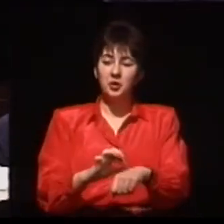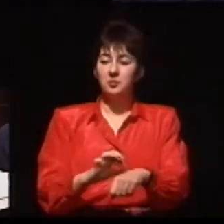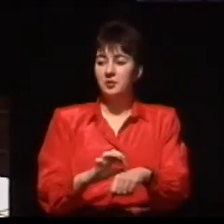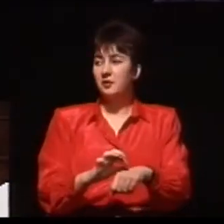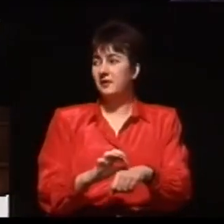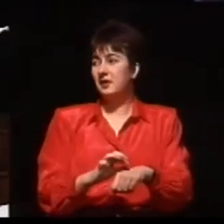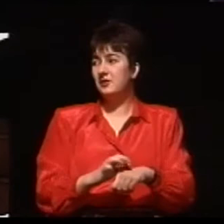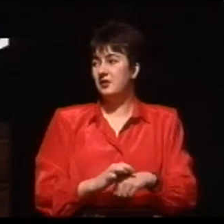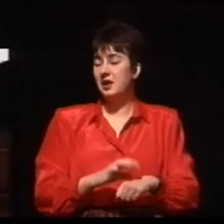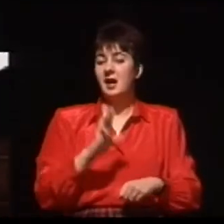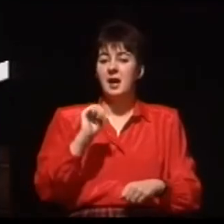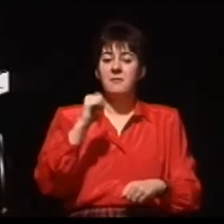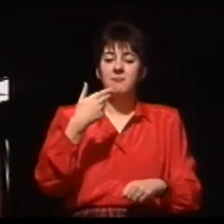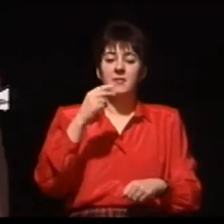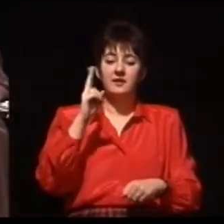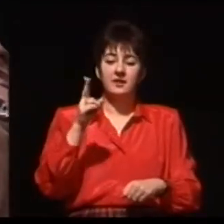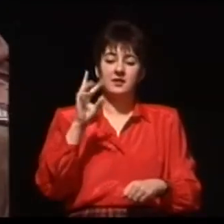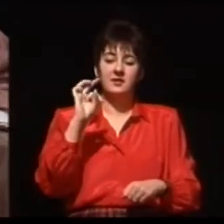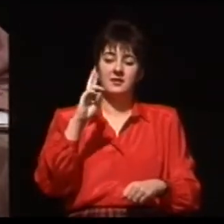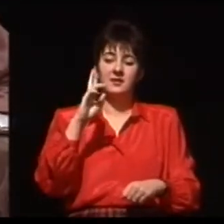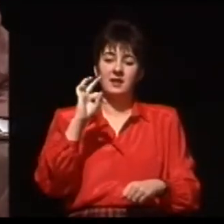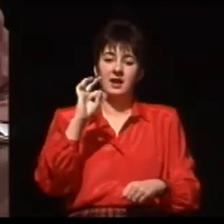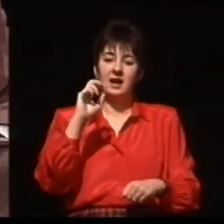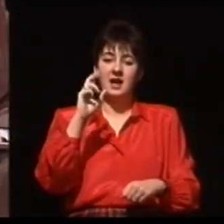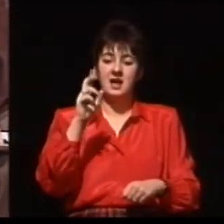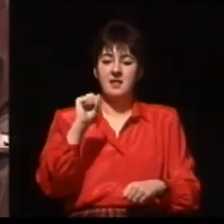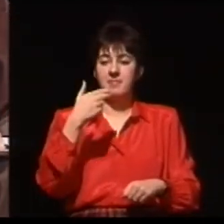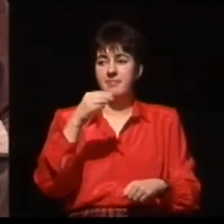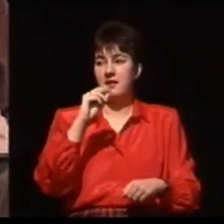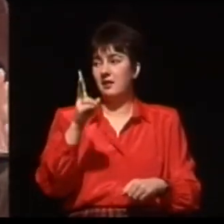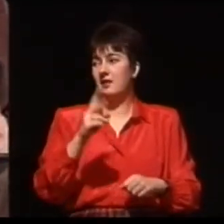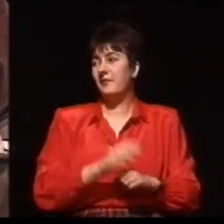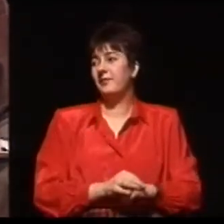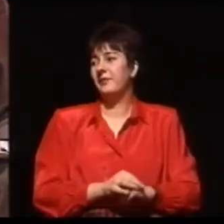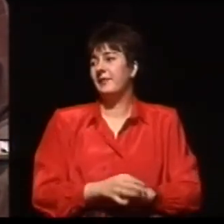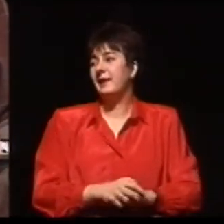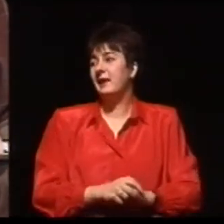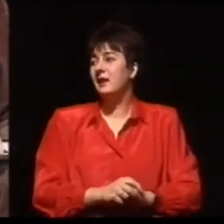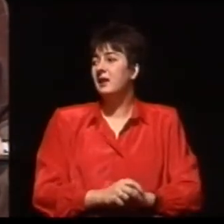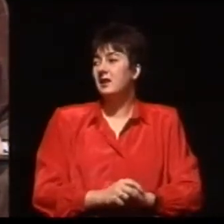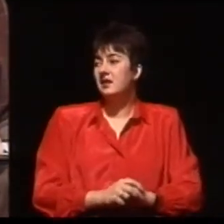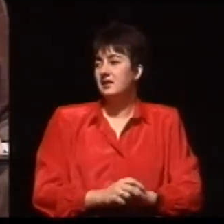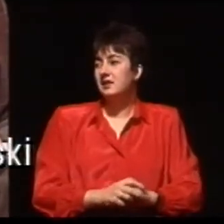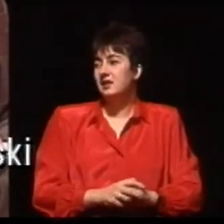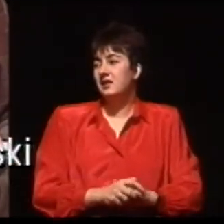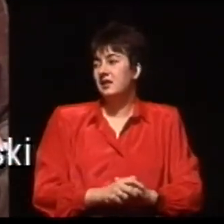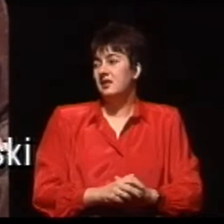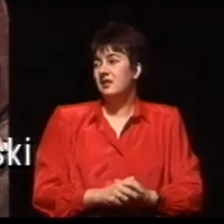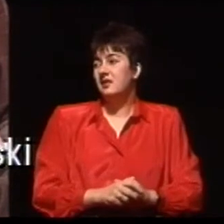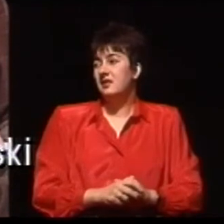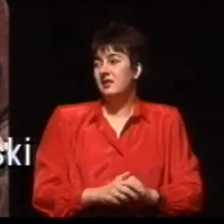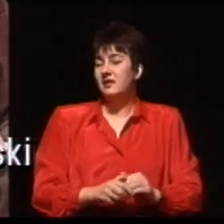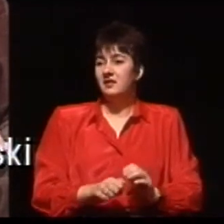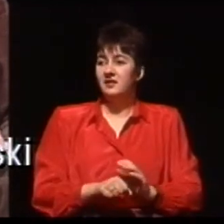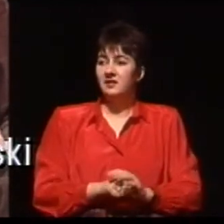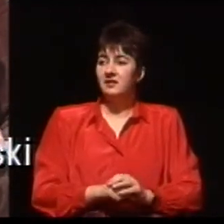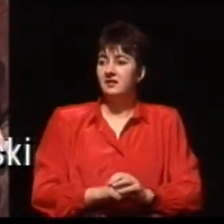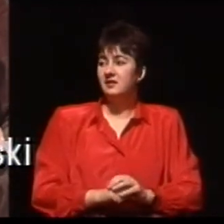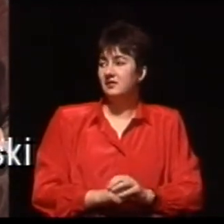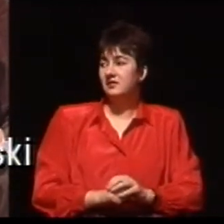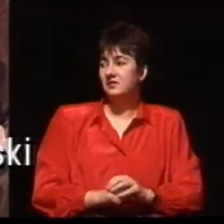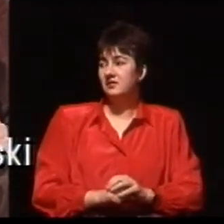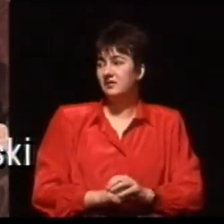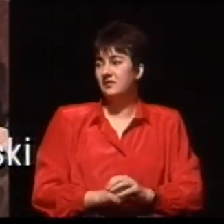zwany bank tkanek. A 16 lipca 92, największy sukces. Chciałbym zapytać właśnie o ten pracownię kości skroniowej i